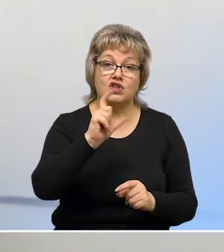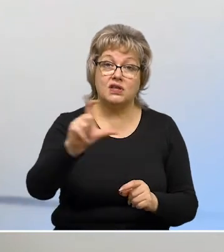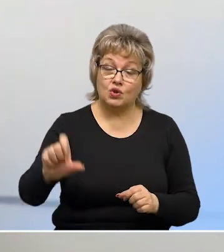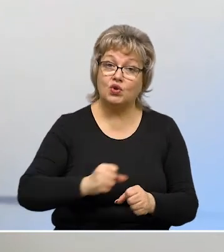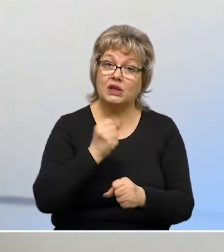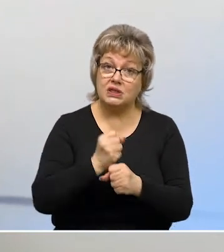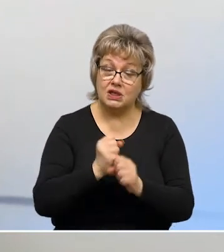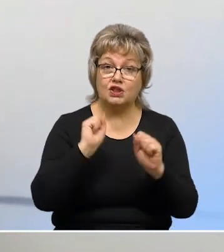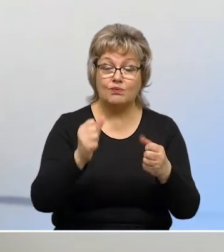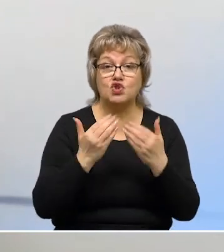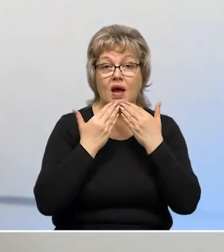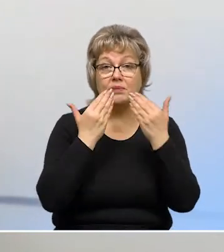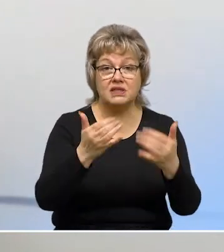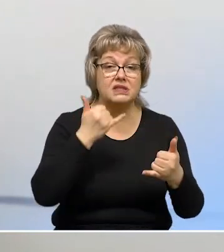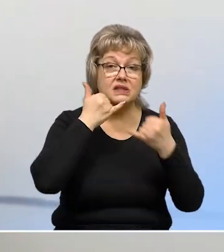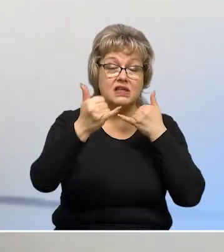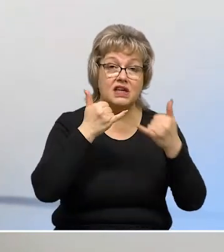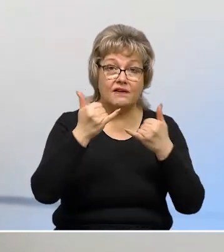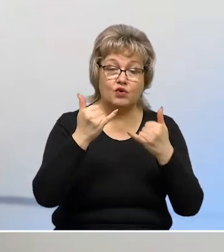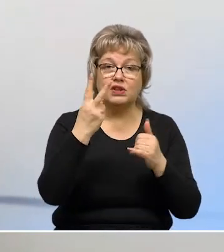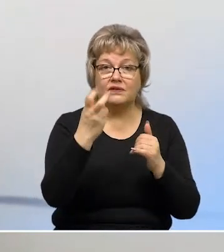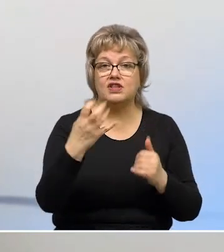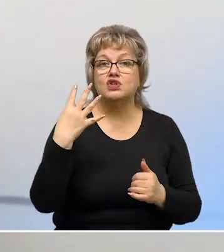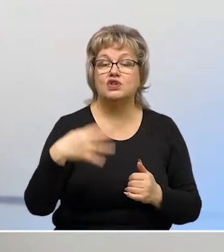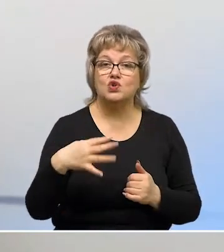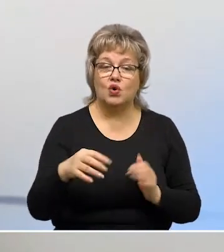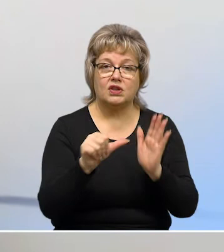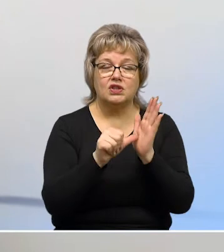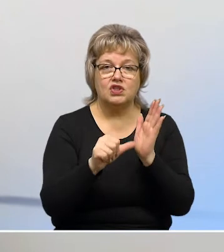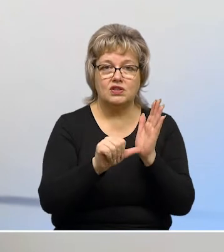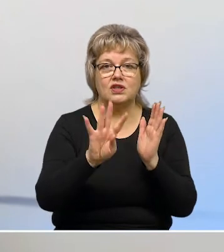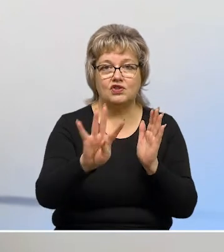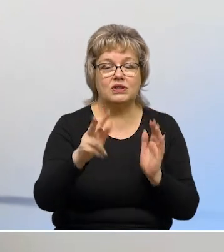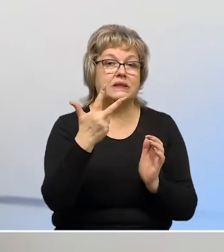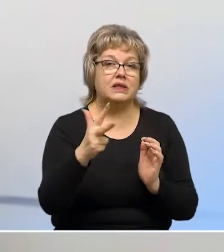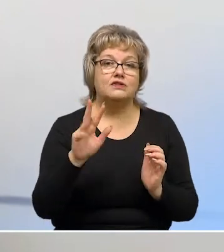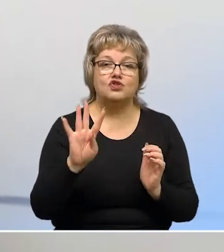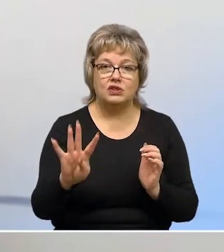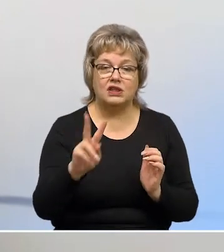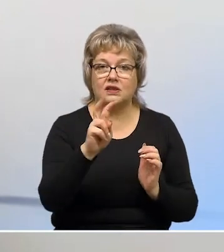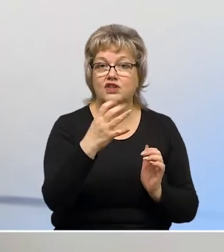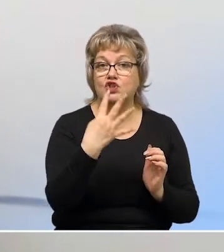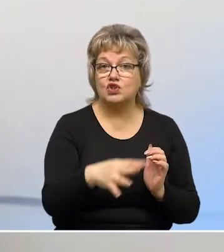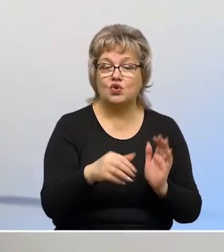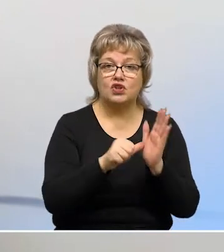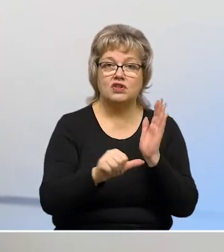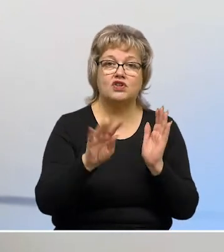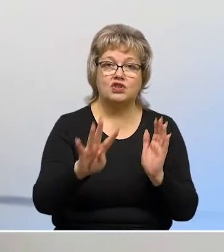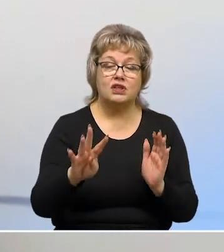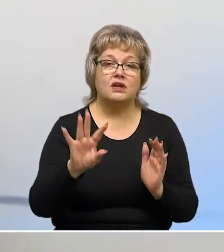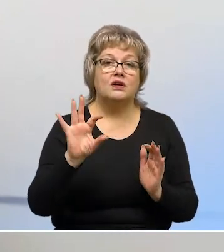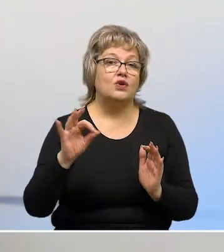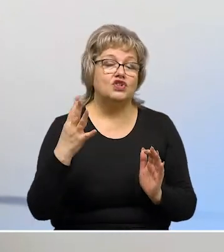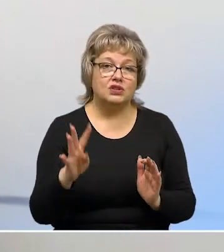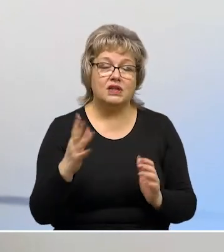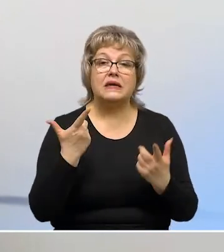сотрудники делают. И можно обратиться на телефон горячей линии 240-64-34, 240-64